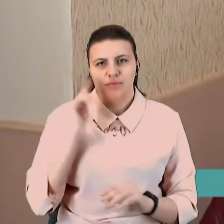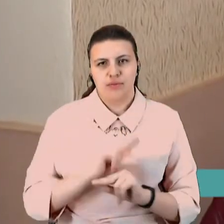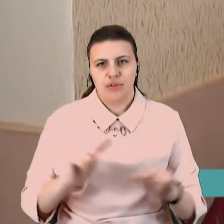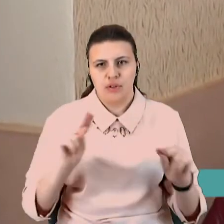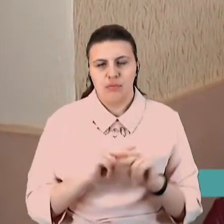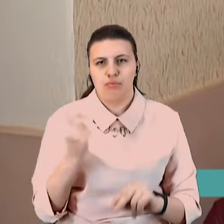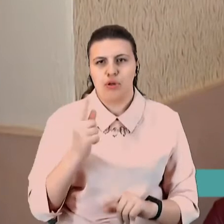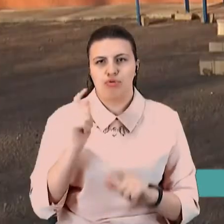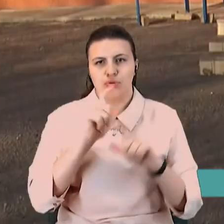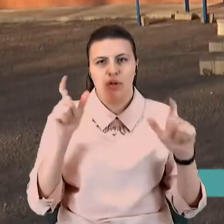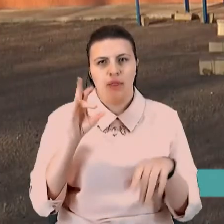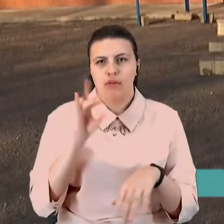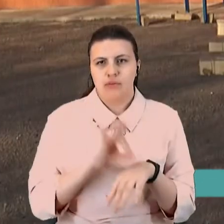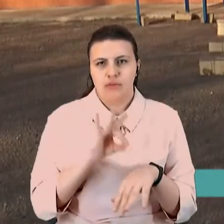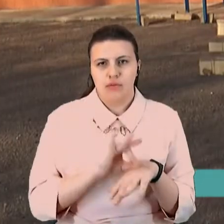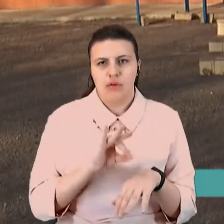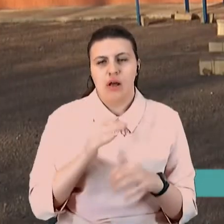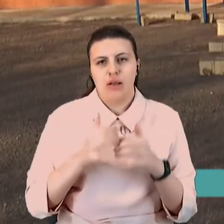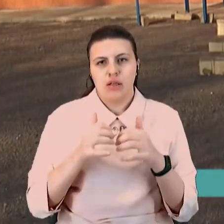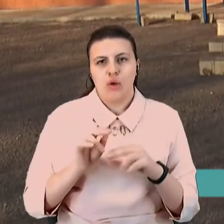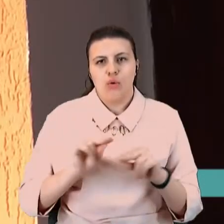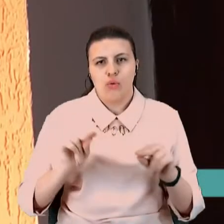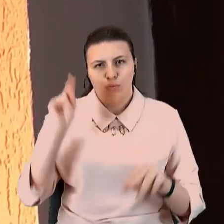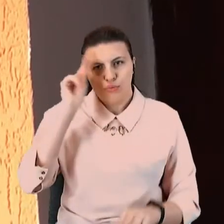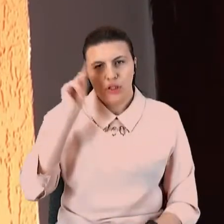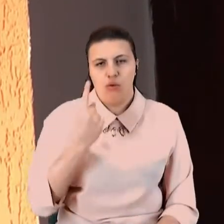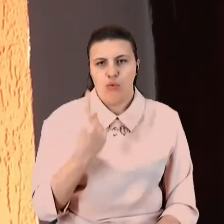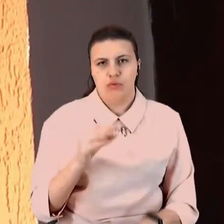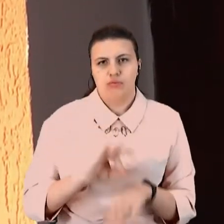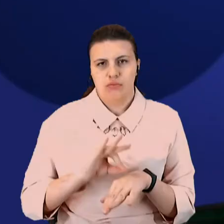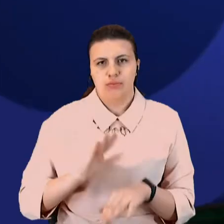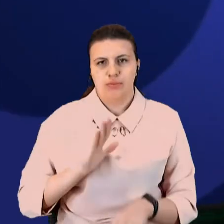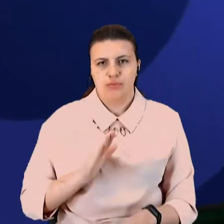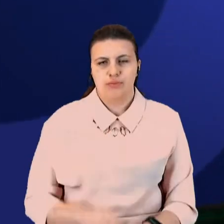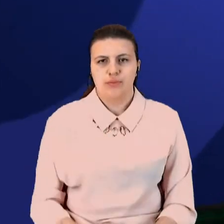а серед учнів був один інфікований. Юлія Щербак, новини на Суспільному.